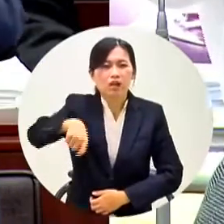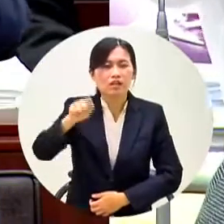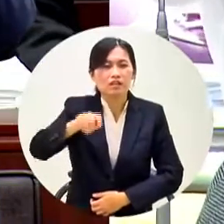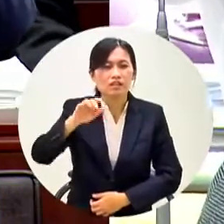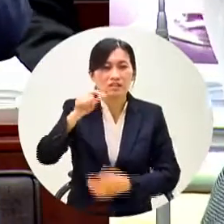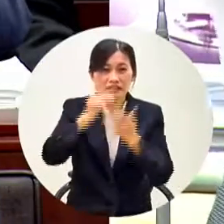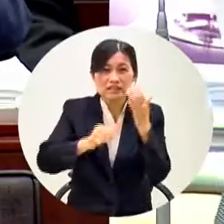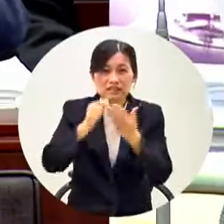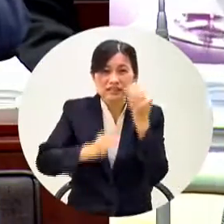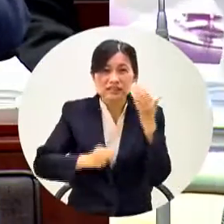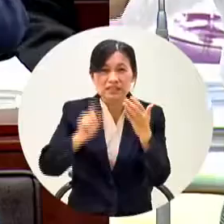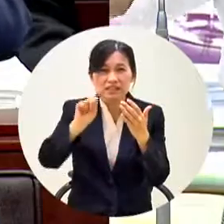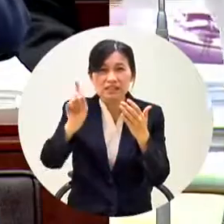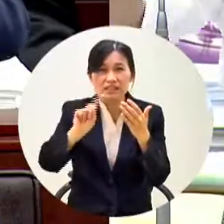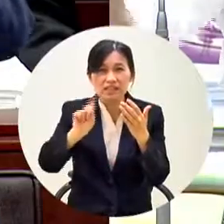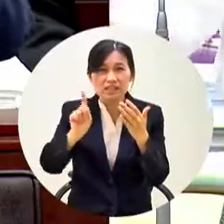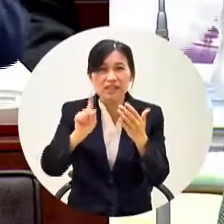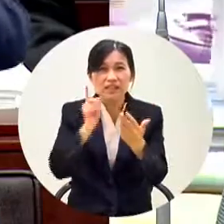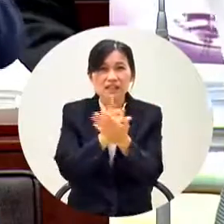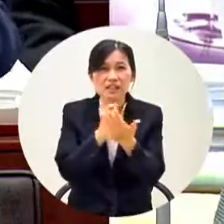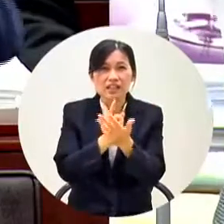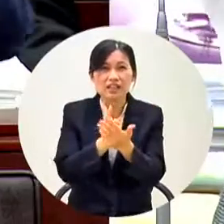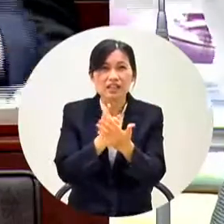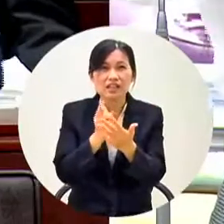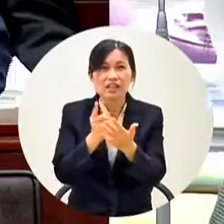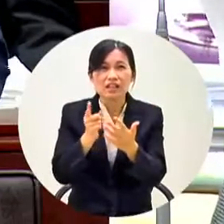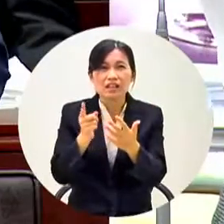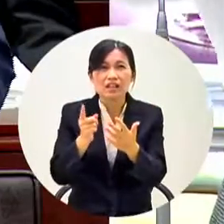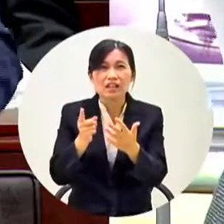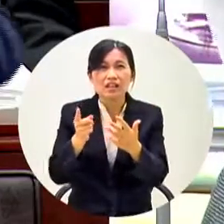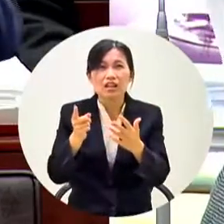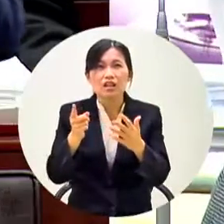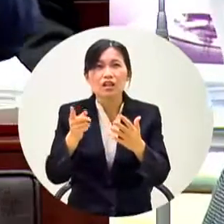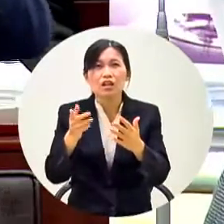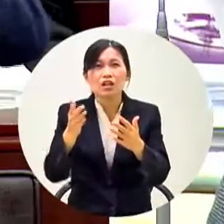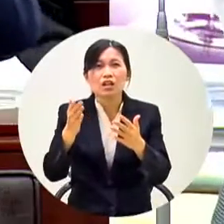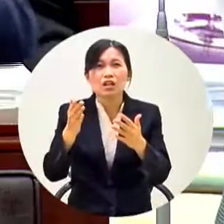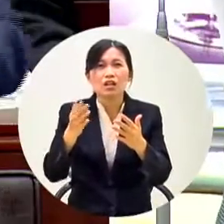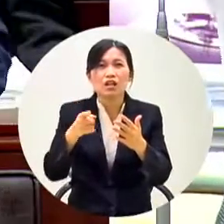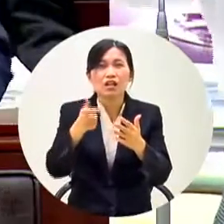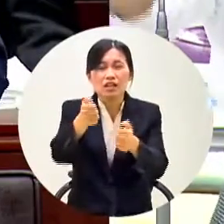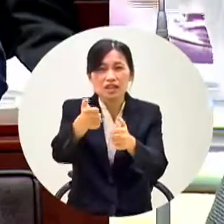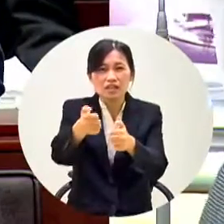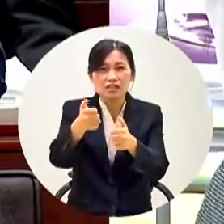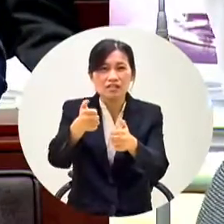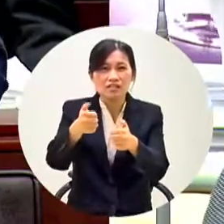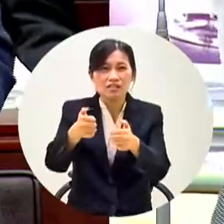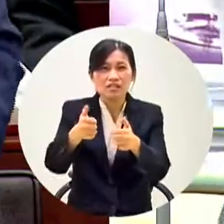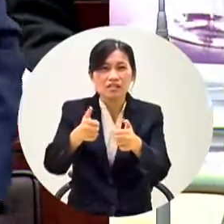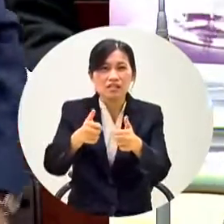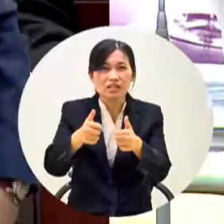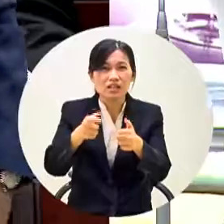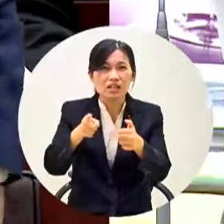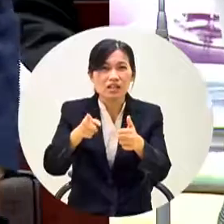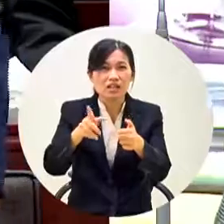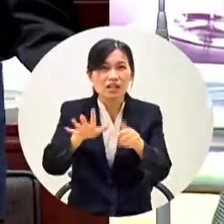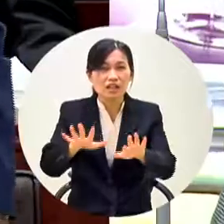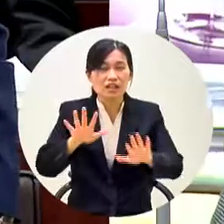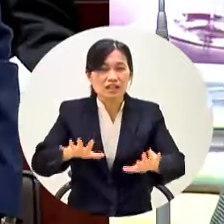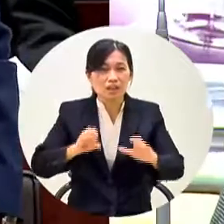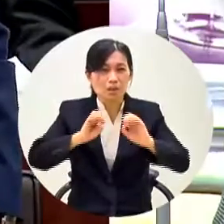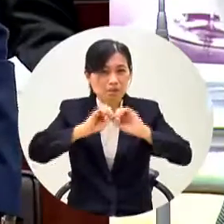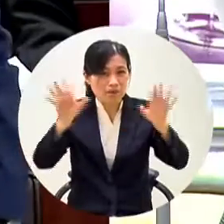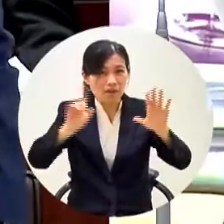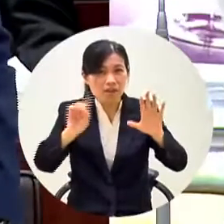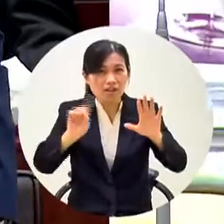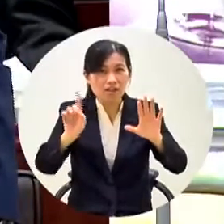補學文謝謝您所有的小學生們可以畢業的時候英文打朗上課謝謝您那我沒有辦法保證這件事我現在要跟大家講我